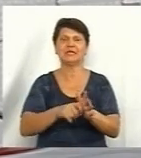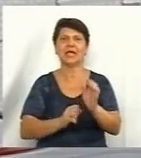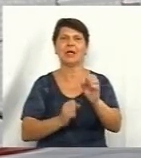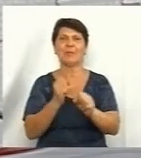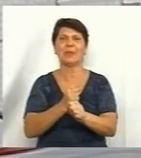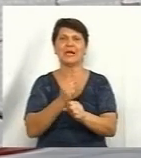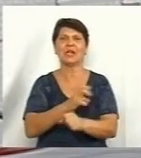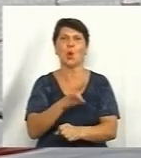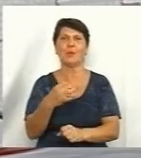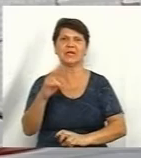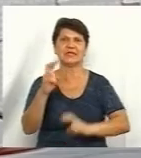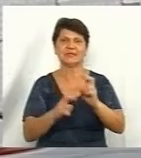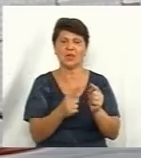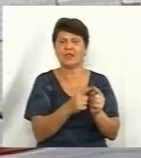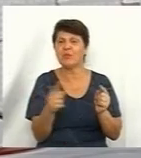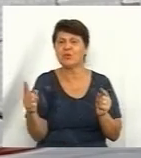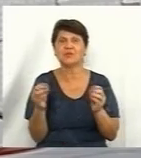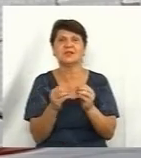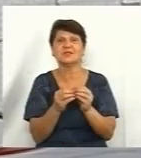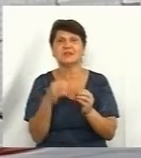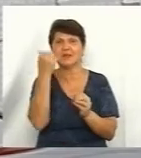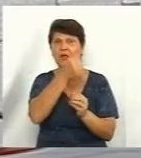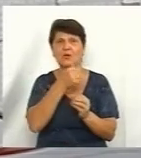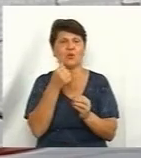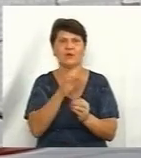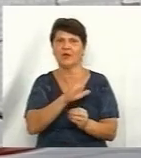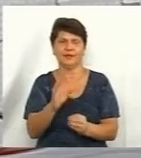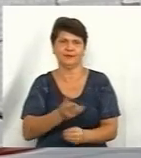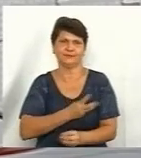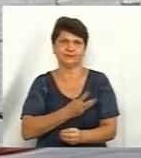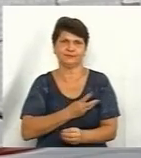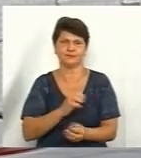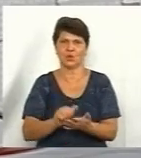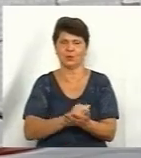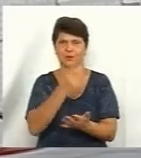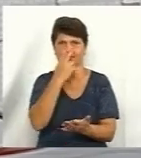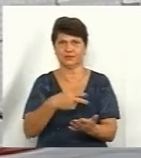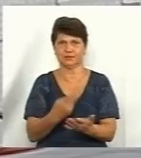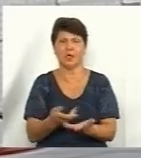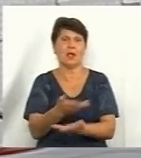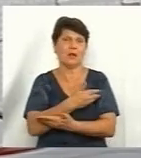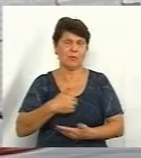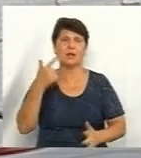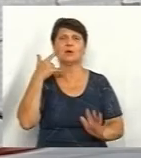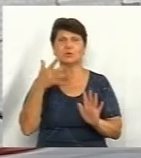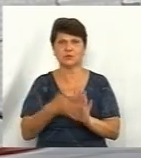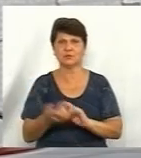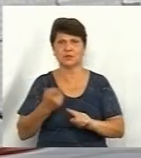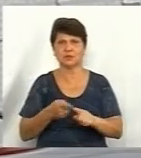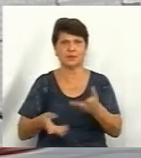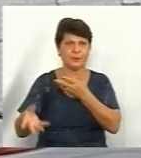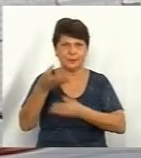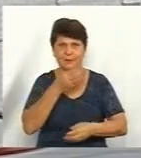напротязі останніх десяти років, а навіть не удосуджилися вивати на сьогоднішній день документацію. Тобто ми розуміємо, що це фейк.